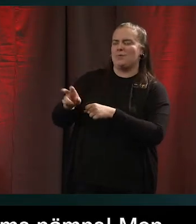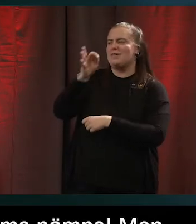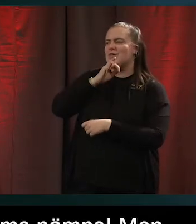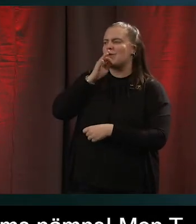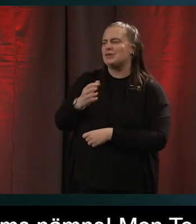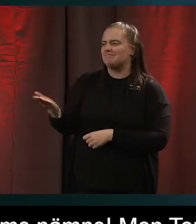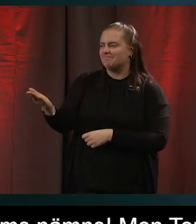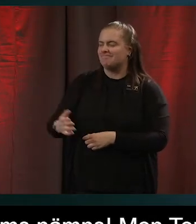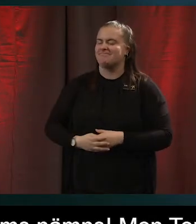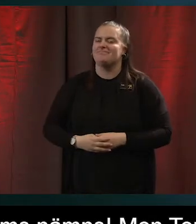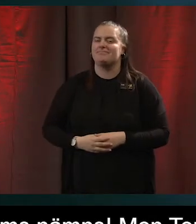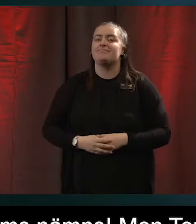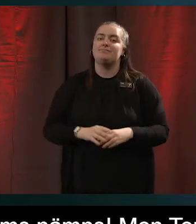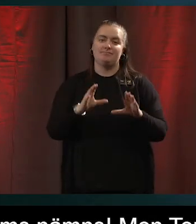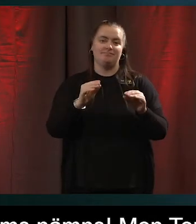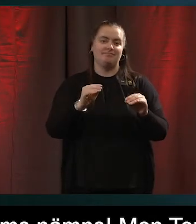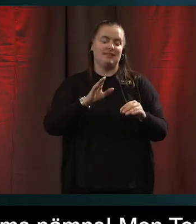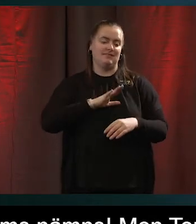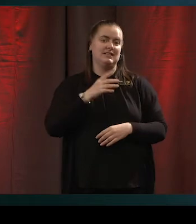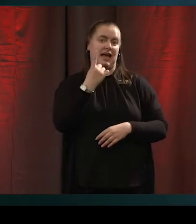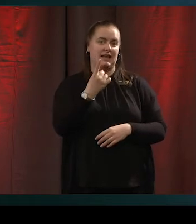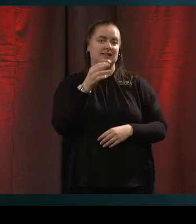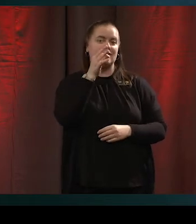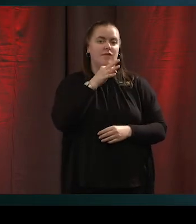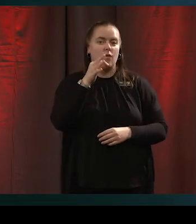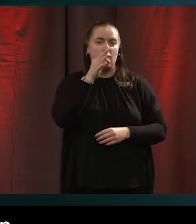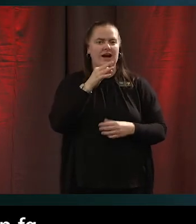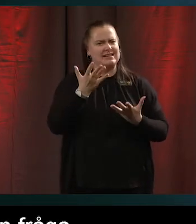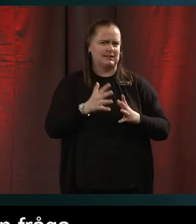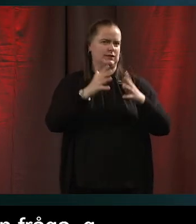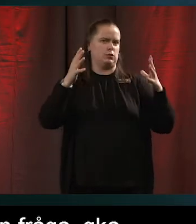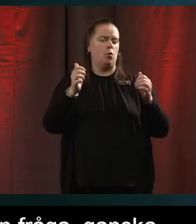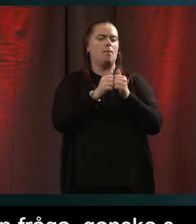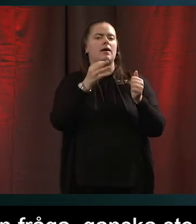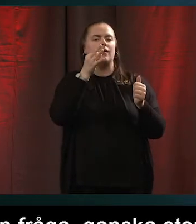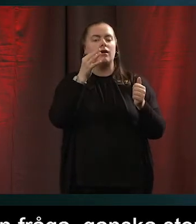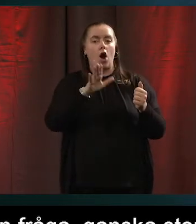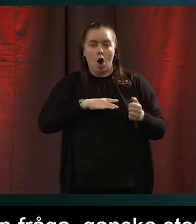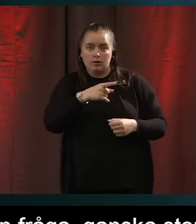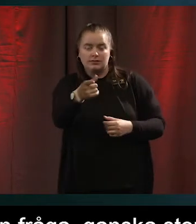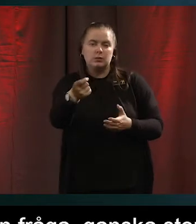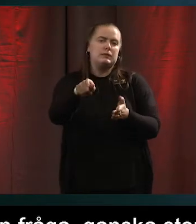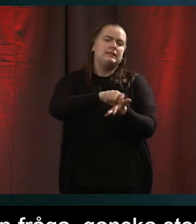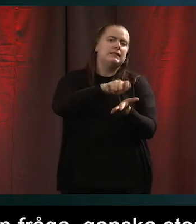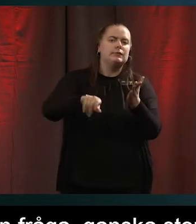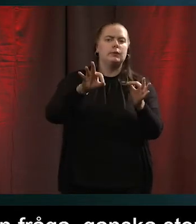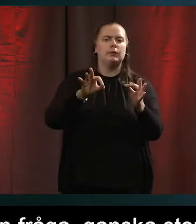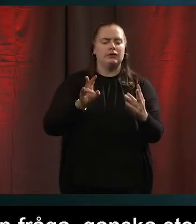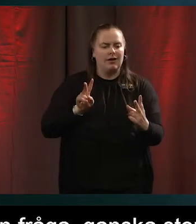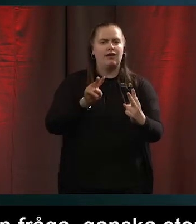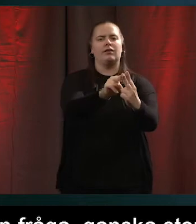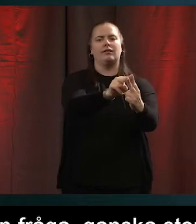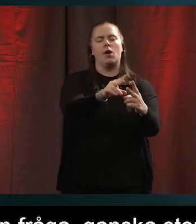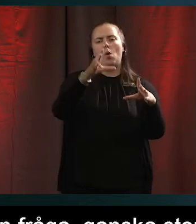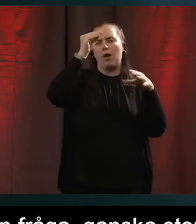Ja, men dels så är det en fråga och den här är ju rätt stor. Men det är om ni har några tips på hur vi kan nå och lära känna gruppen